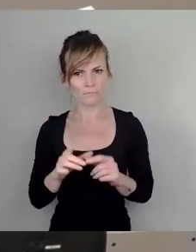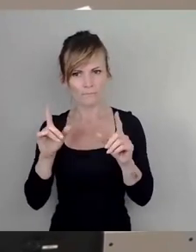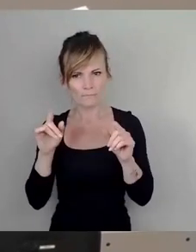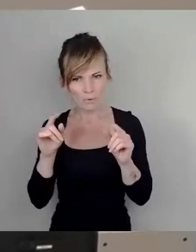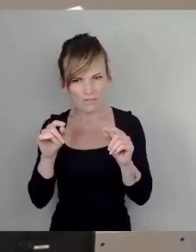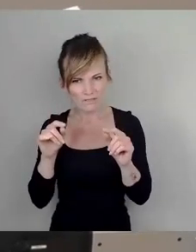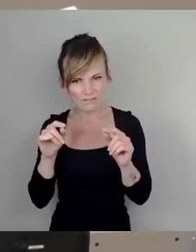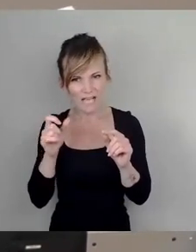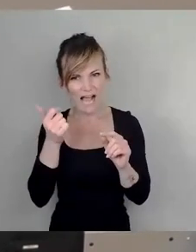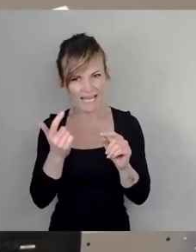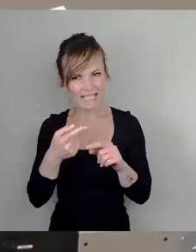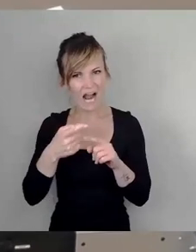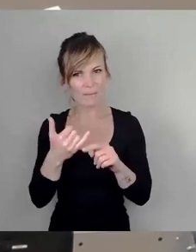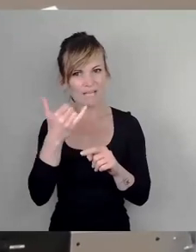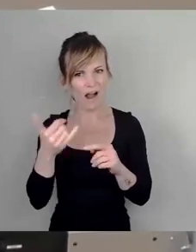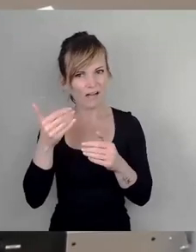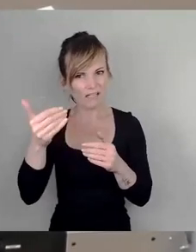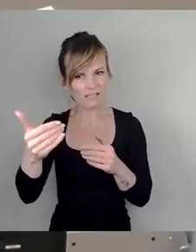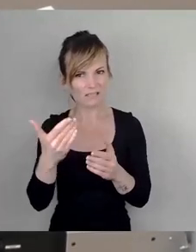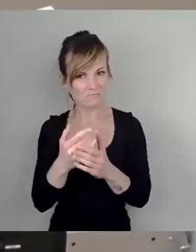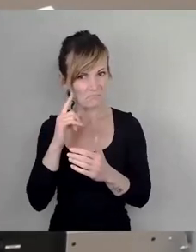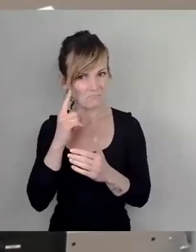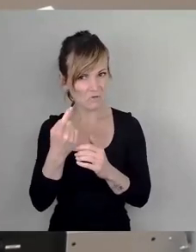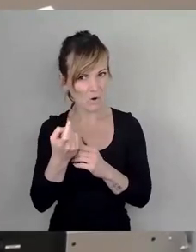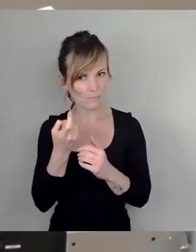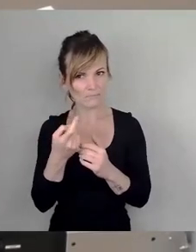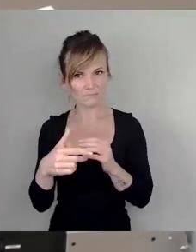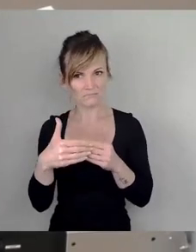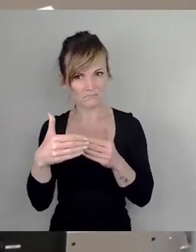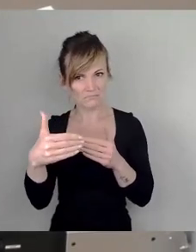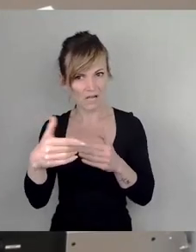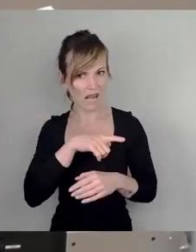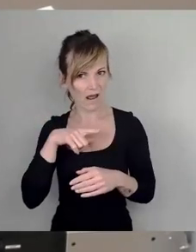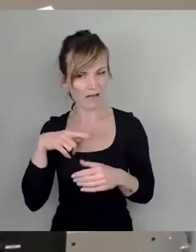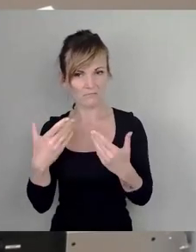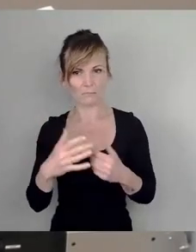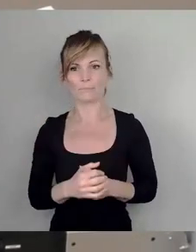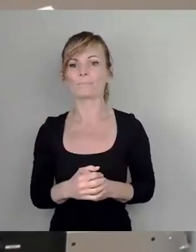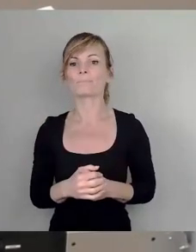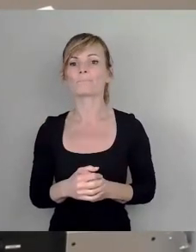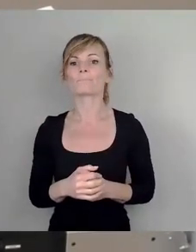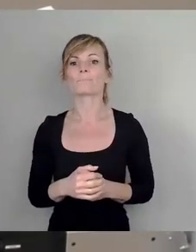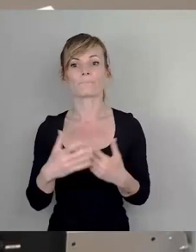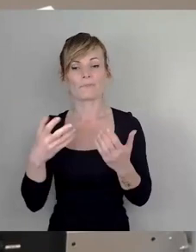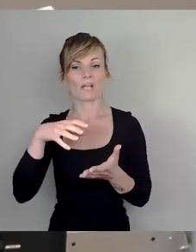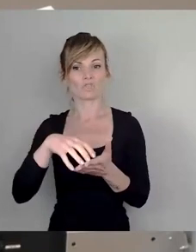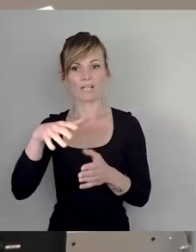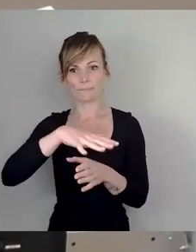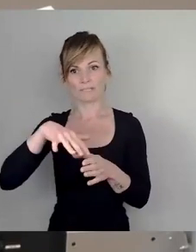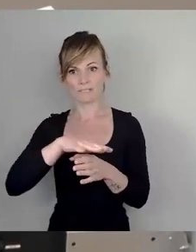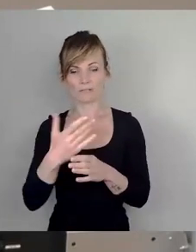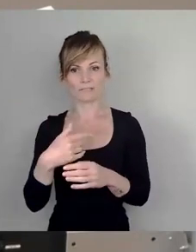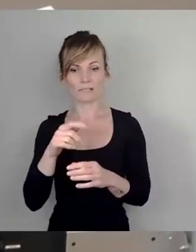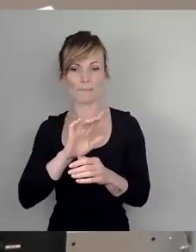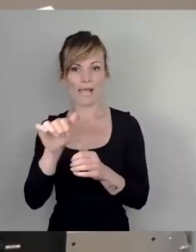Halbjahren, die das dauern könnte. Insofern, der Stadtbezirksbeirat Plauen hat hier